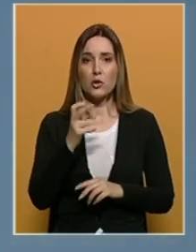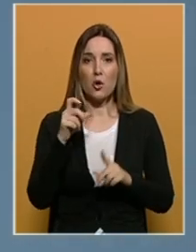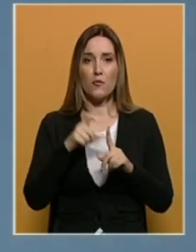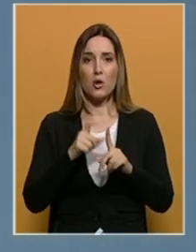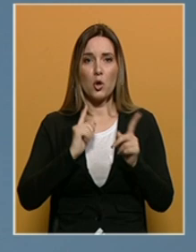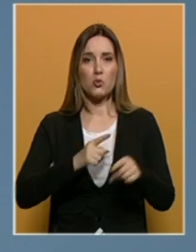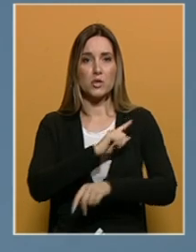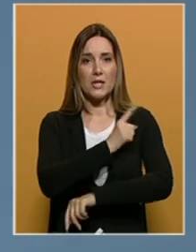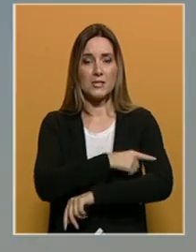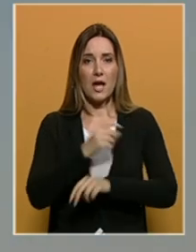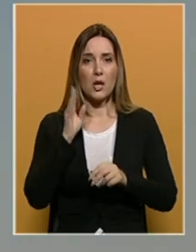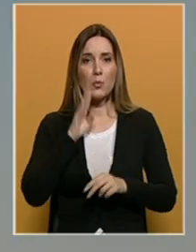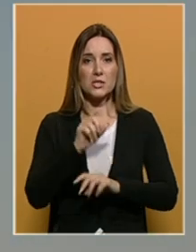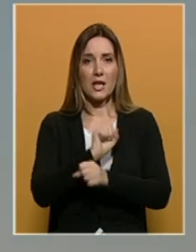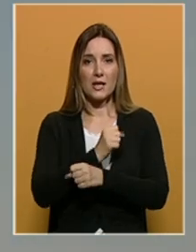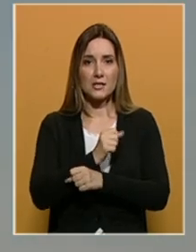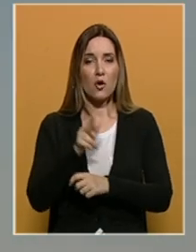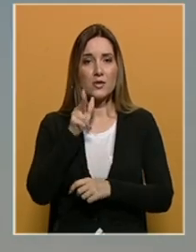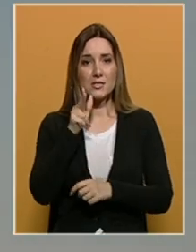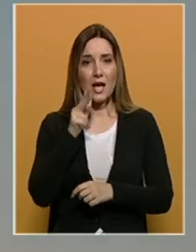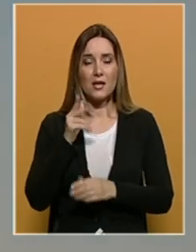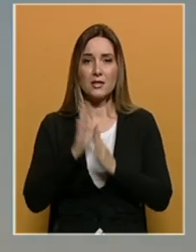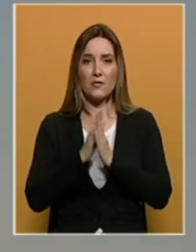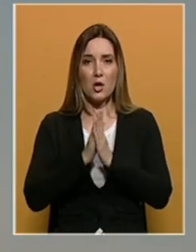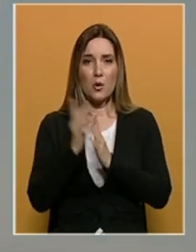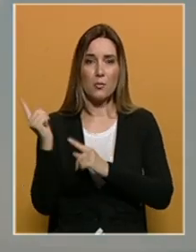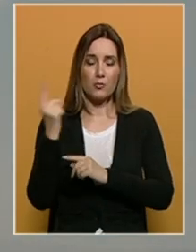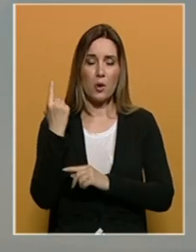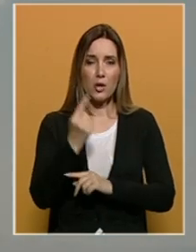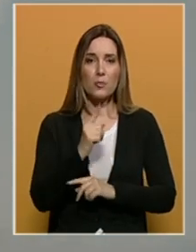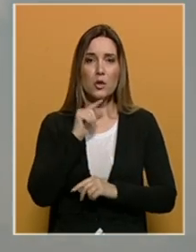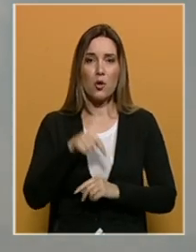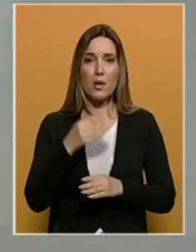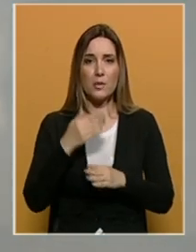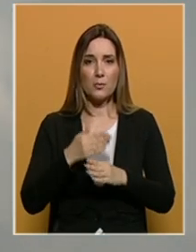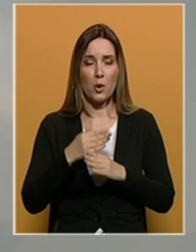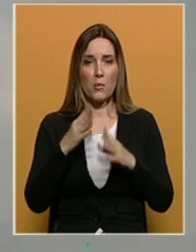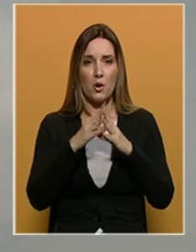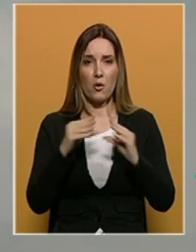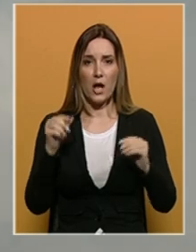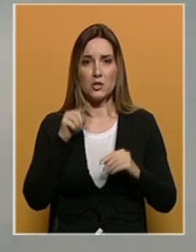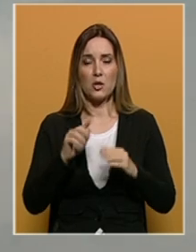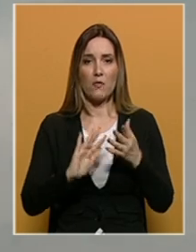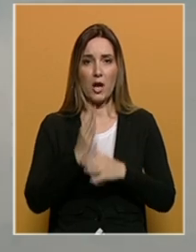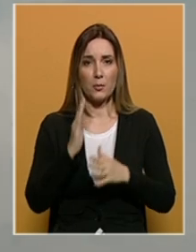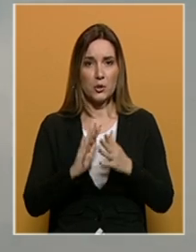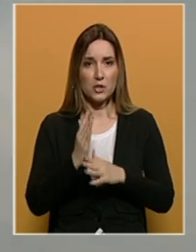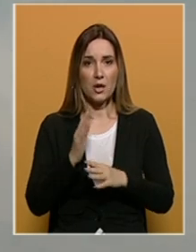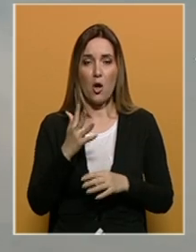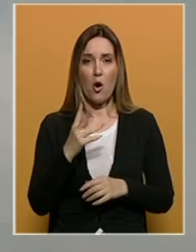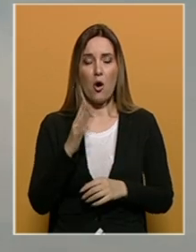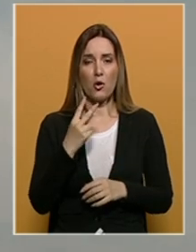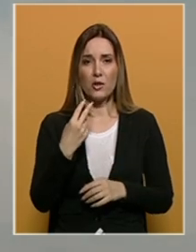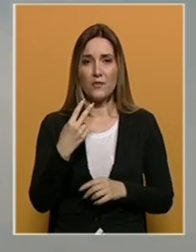od oružanih snaga Bosne i Hercegovine na zahtjev da se pošalje helikopter koji bi pomogao u ugašenju ovoga požara. Oko